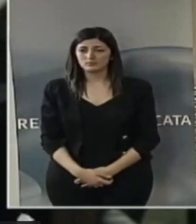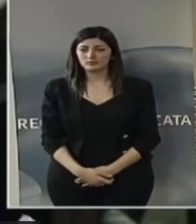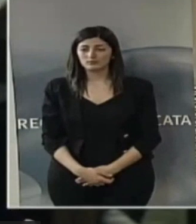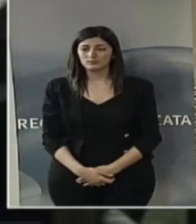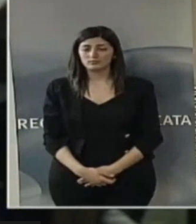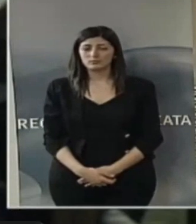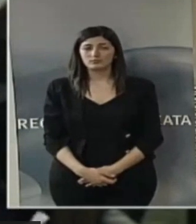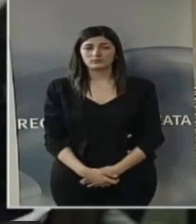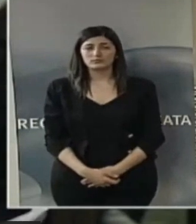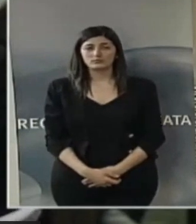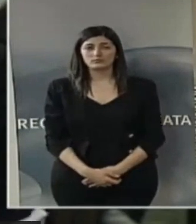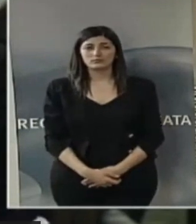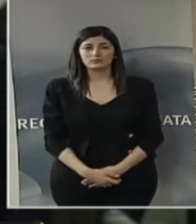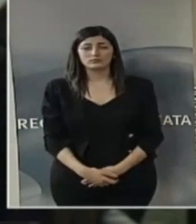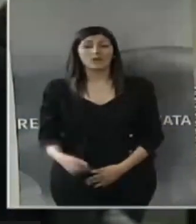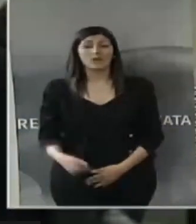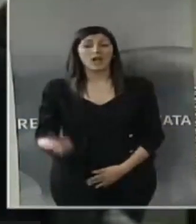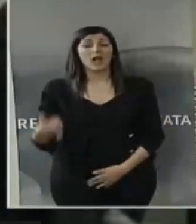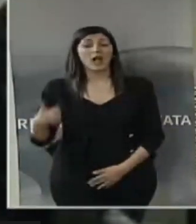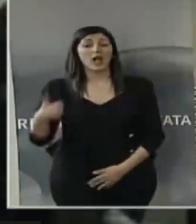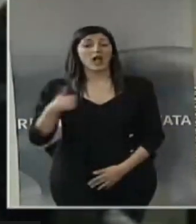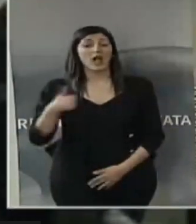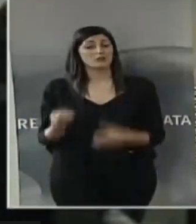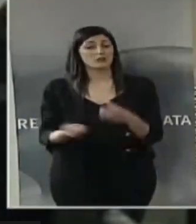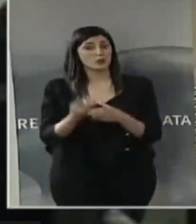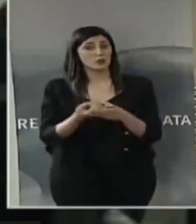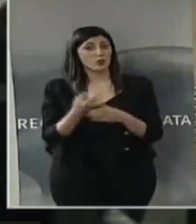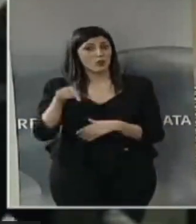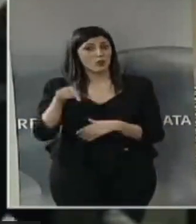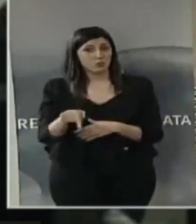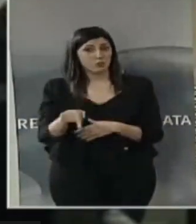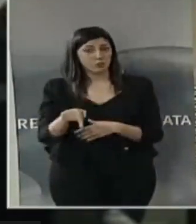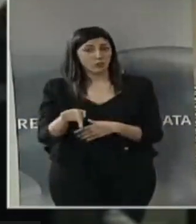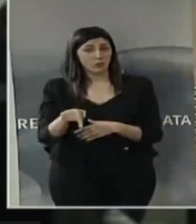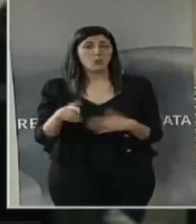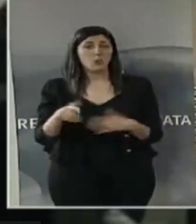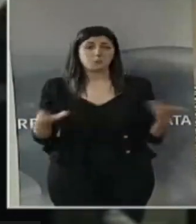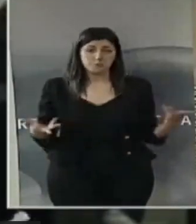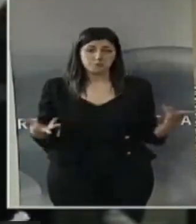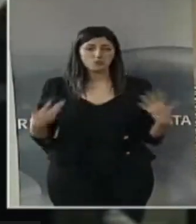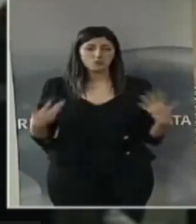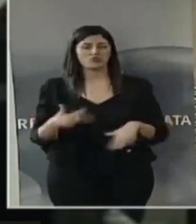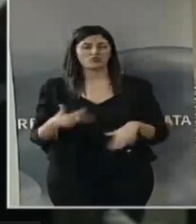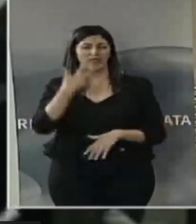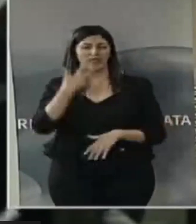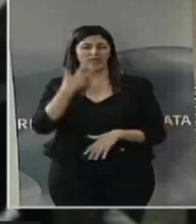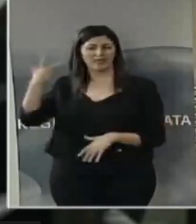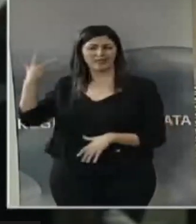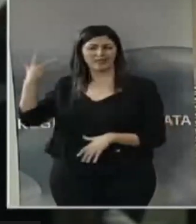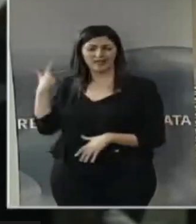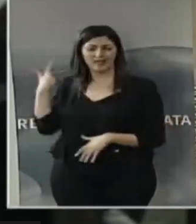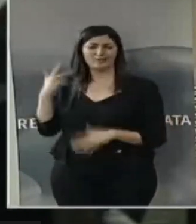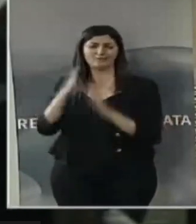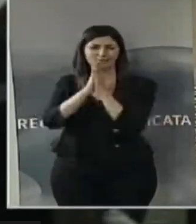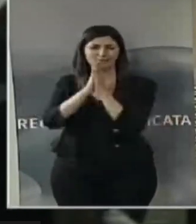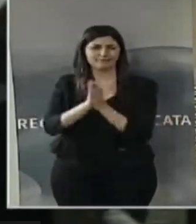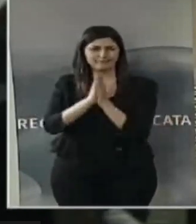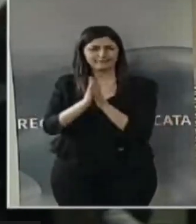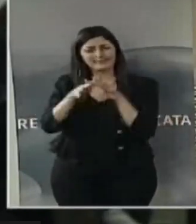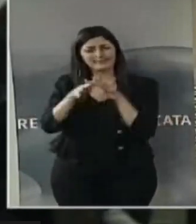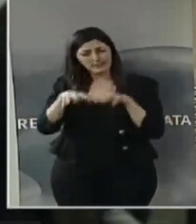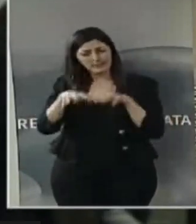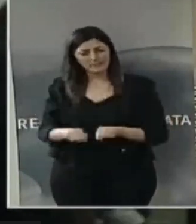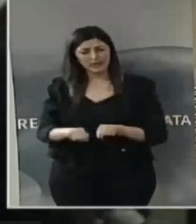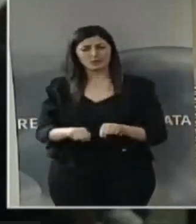sviluppo ha nel suo DNA, ne avevo raccomandate da tre anni un impegno da questo punto di vista, io spero che la